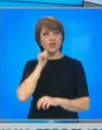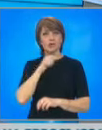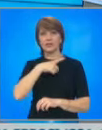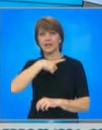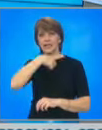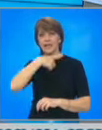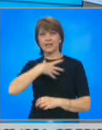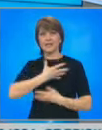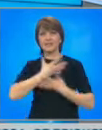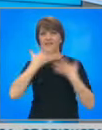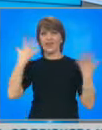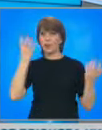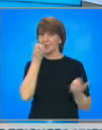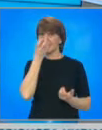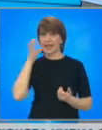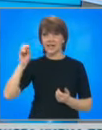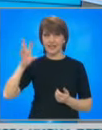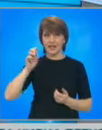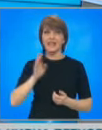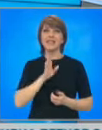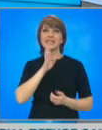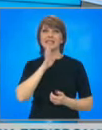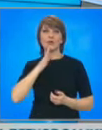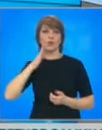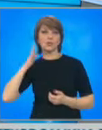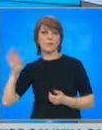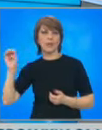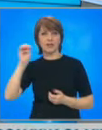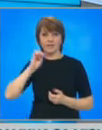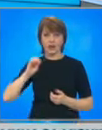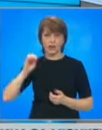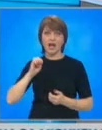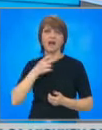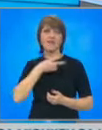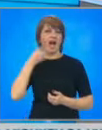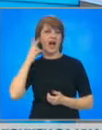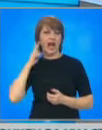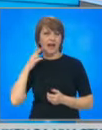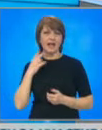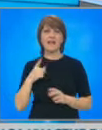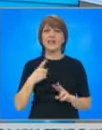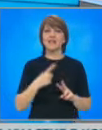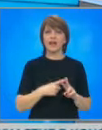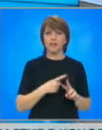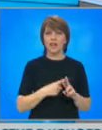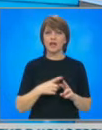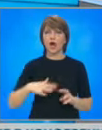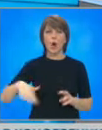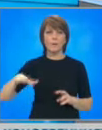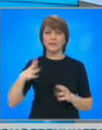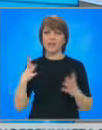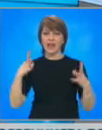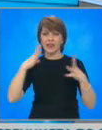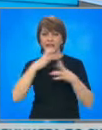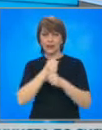цвет на скалата, то в северо-западна Европа. Особено в южните части на Англия и в Нидерландия, областите в тъмно